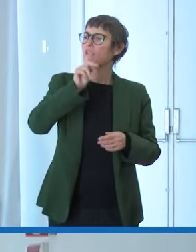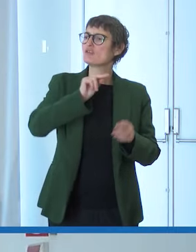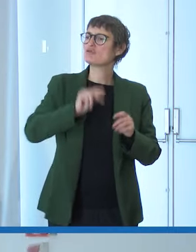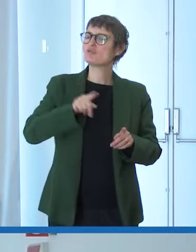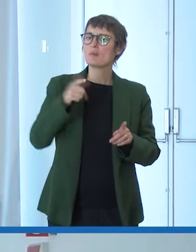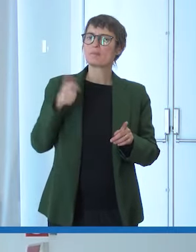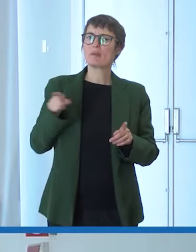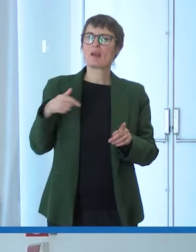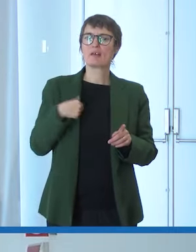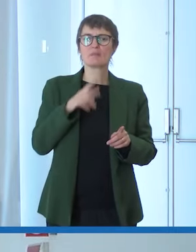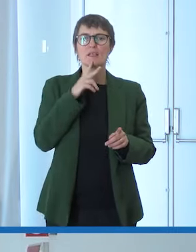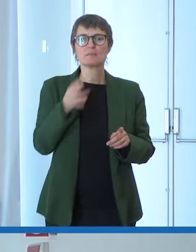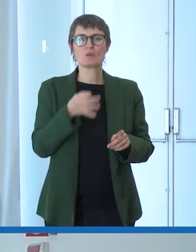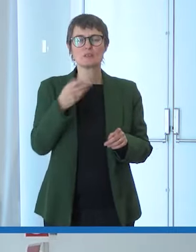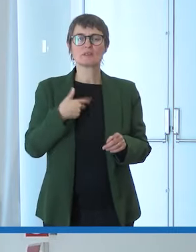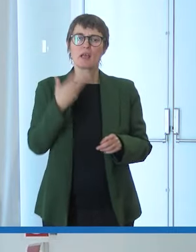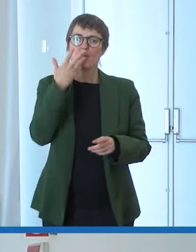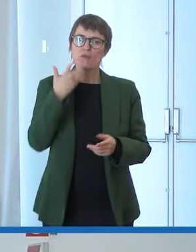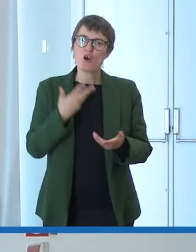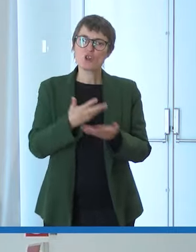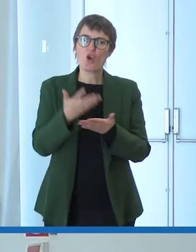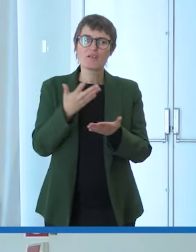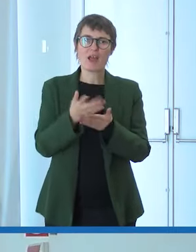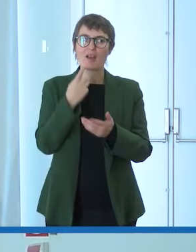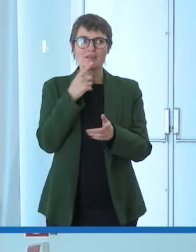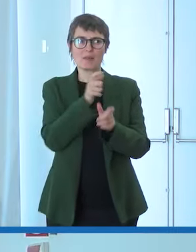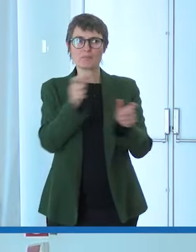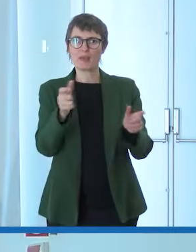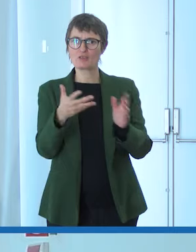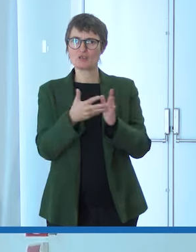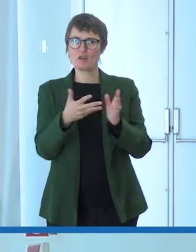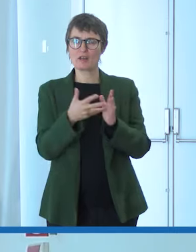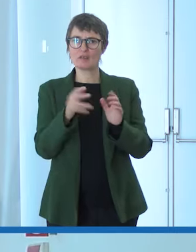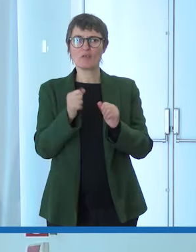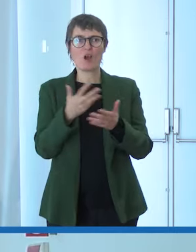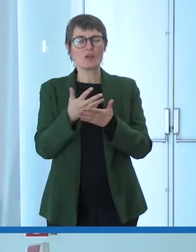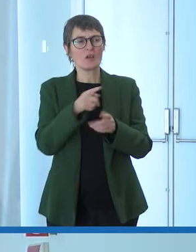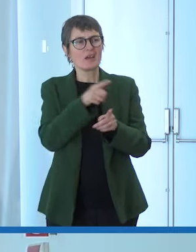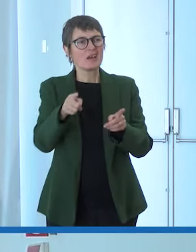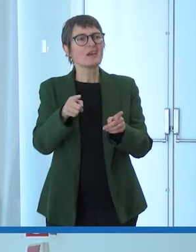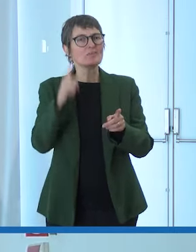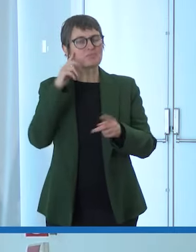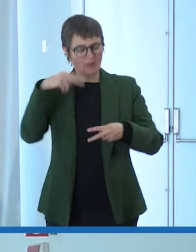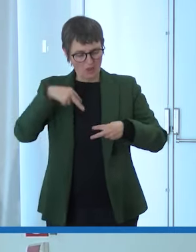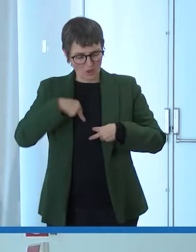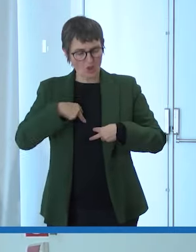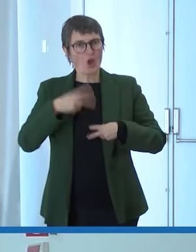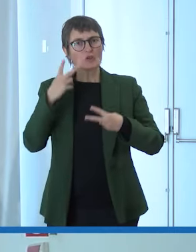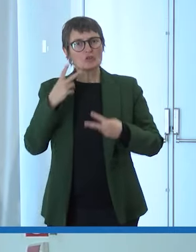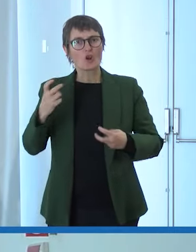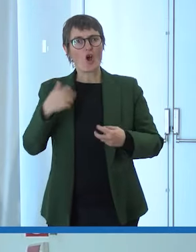raccontare a chi è in difficoltà di trovare quel sogno e cercare di realizzarlo con tutte le sue forze